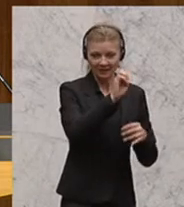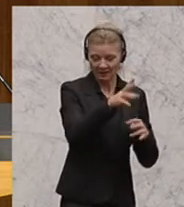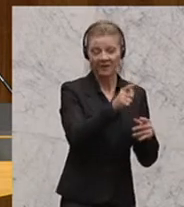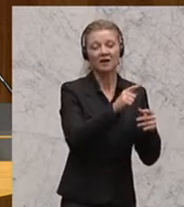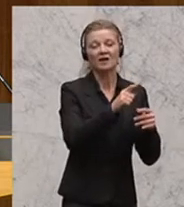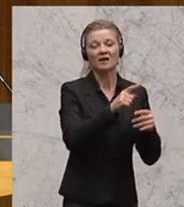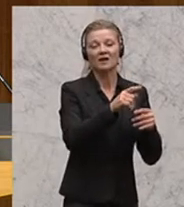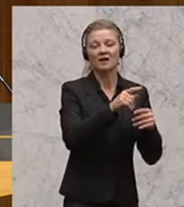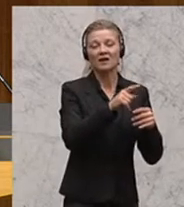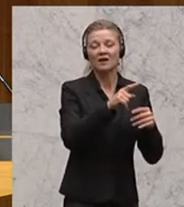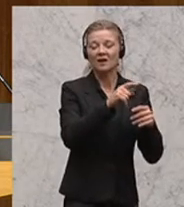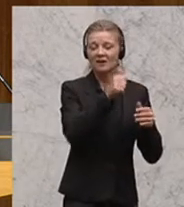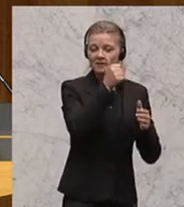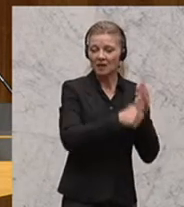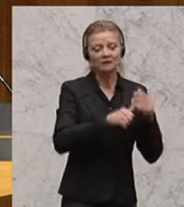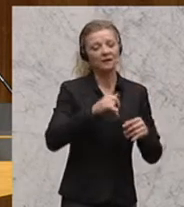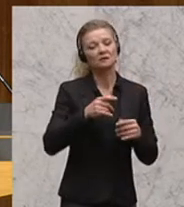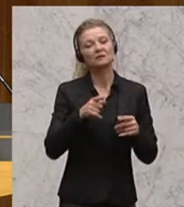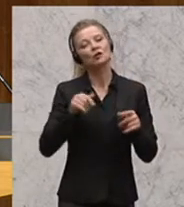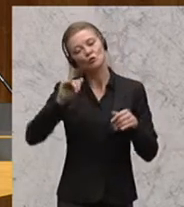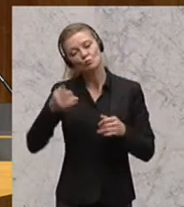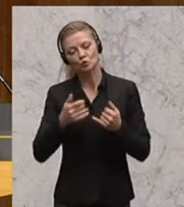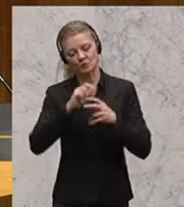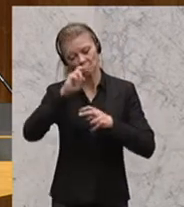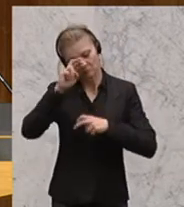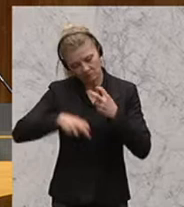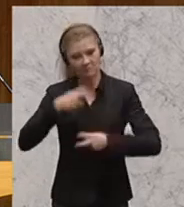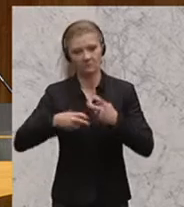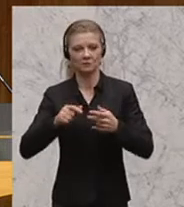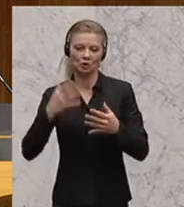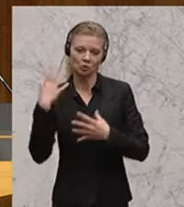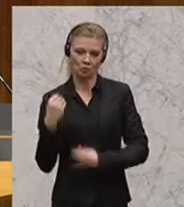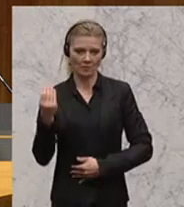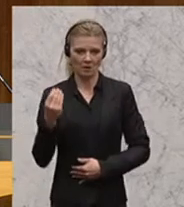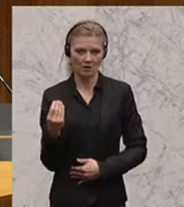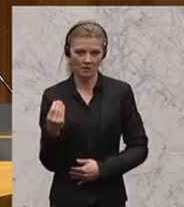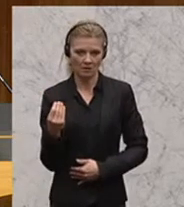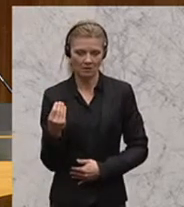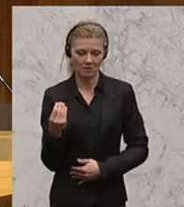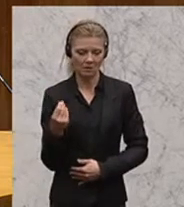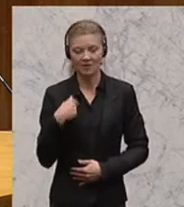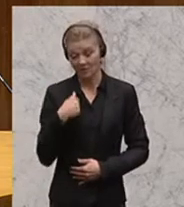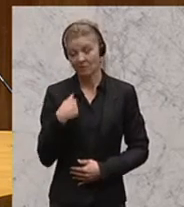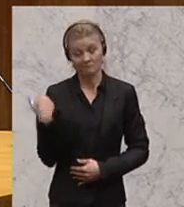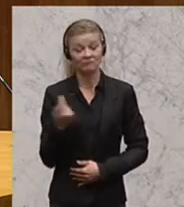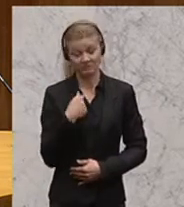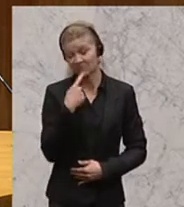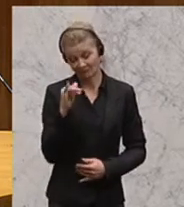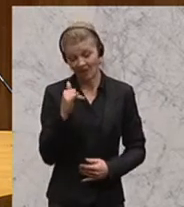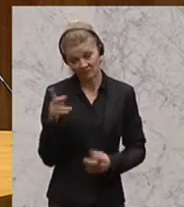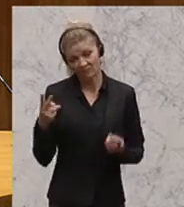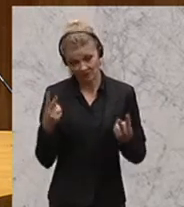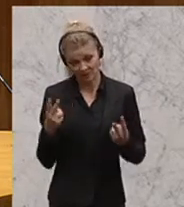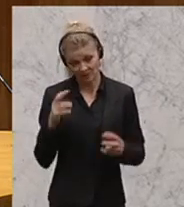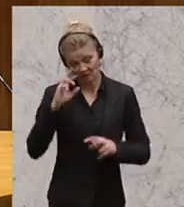Belarus, müssen einer Revision unterzogen werden. Wir begrüßen derartige Revisionen, weil diese eine wichtige Grundlage